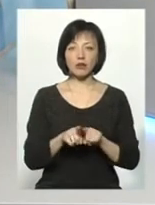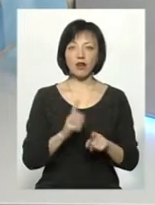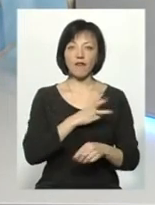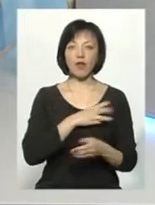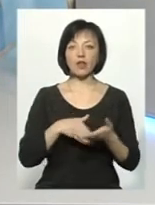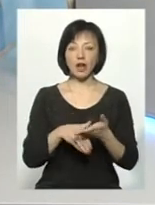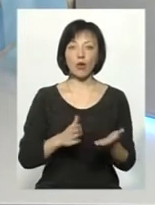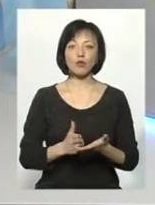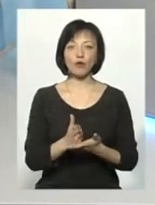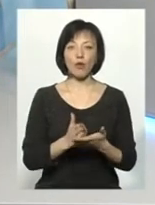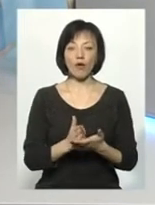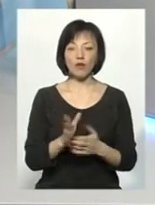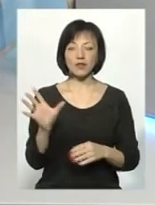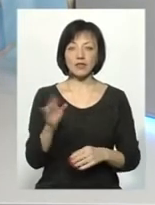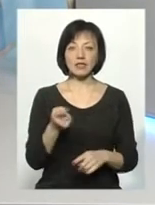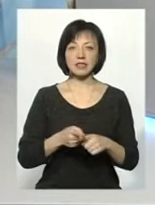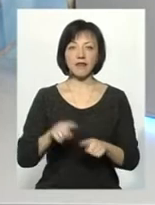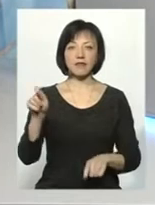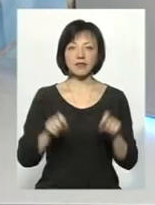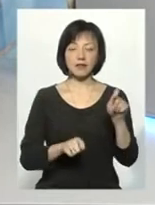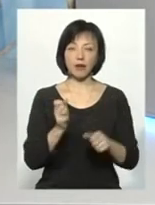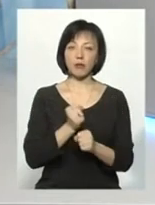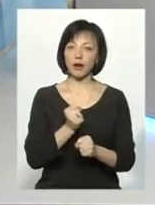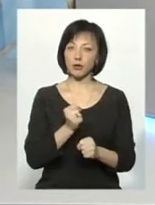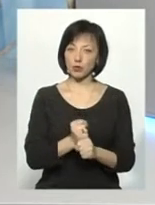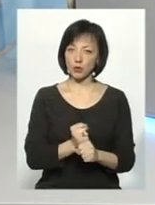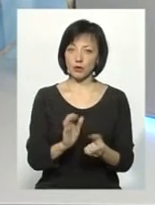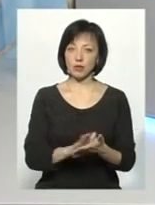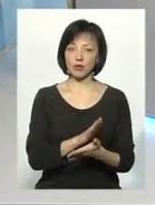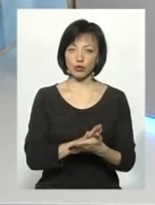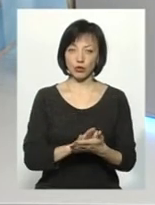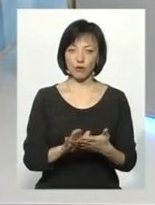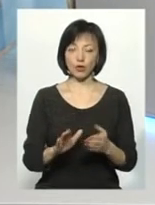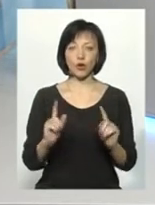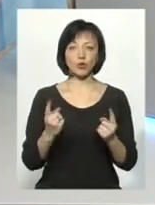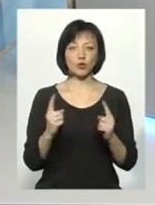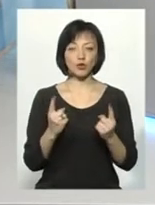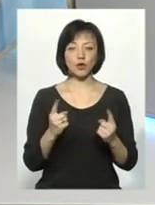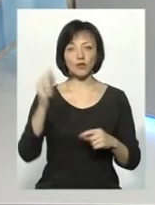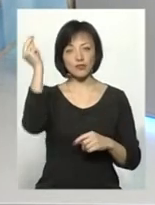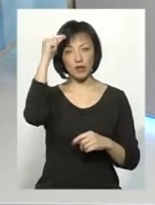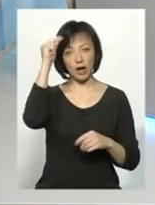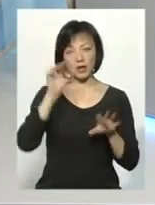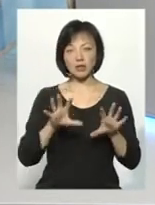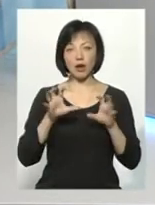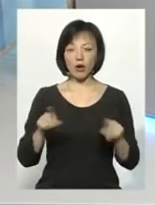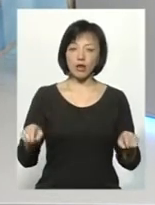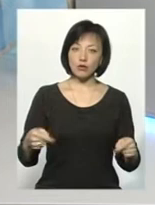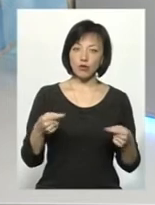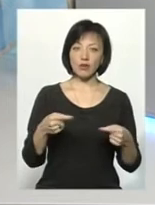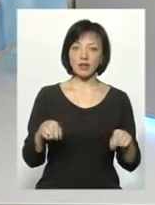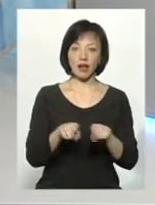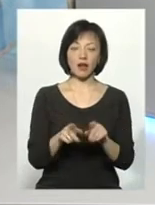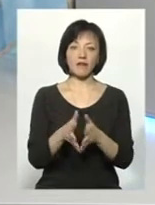які обслуговують цей фестиваль, вони також працюють безкоштовно, тому що вони вчаться організовувати